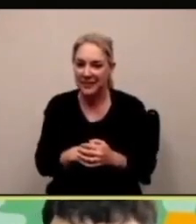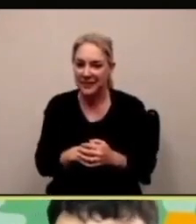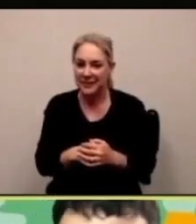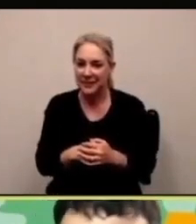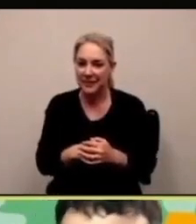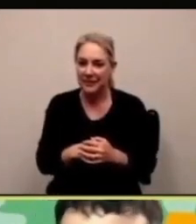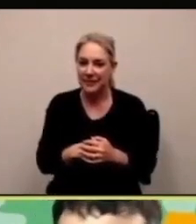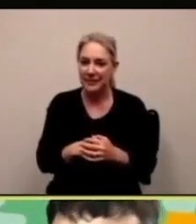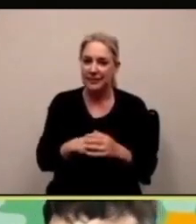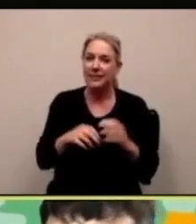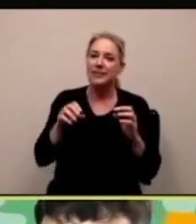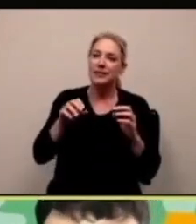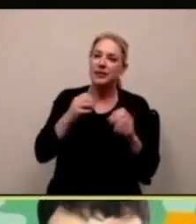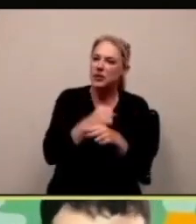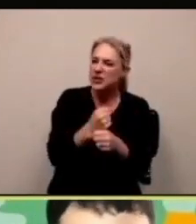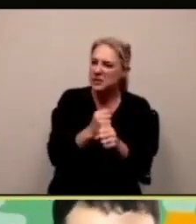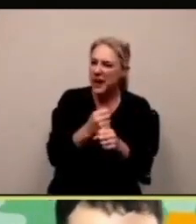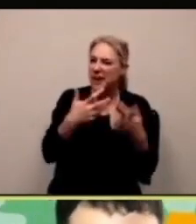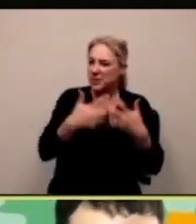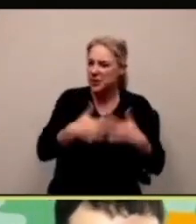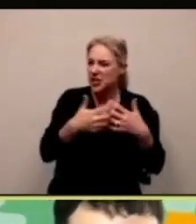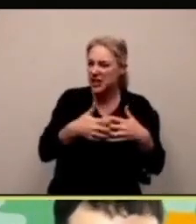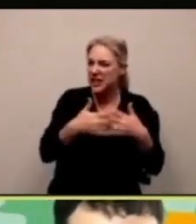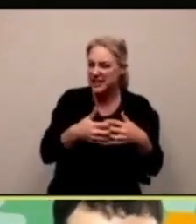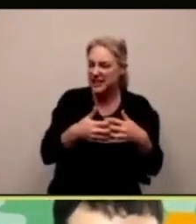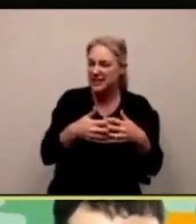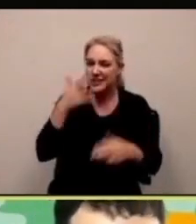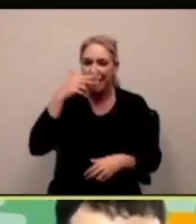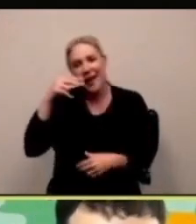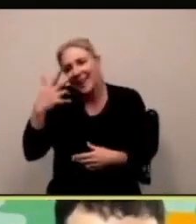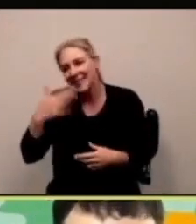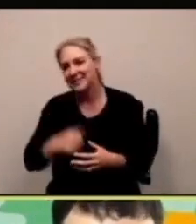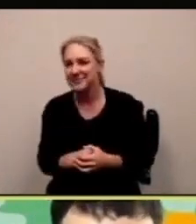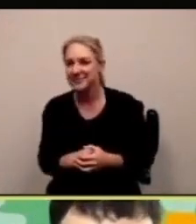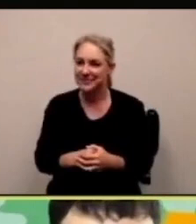vedere come stanno saltando ups queste sono cadute